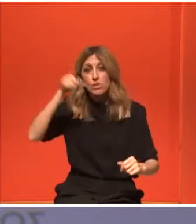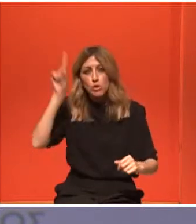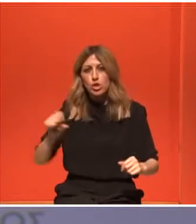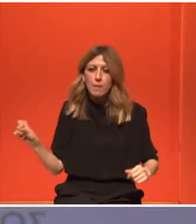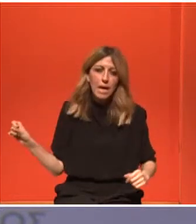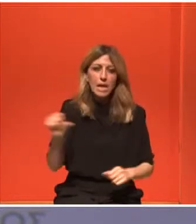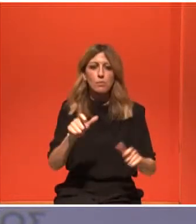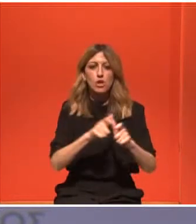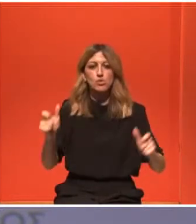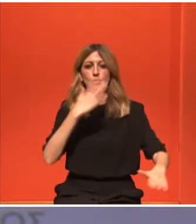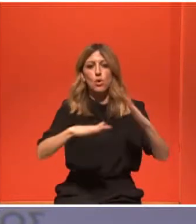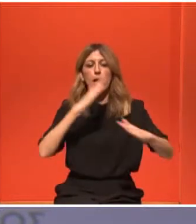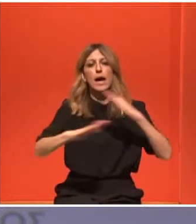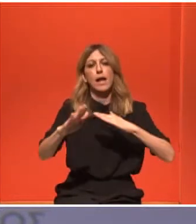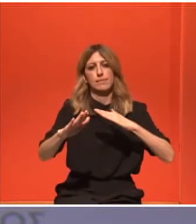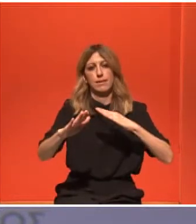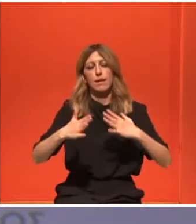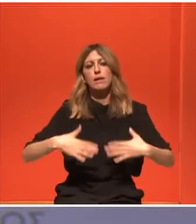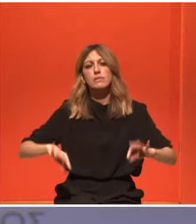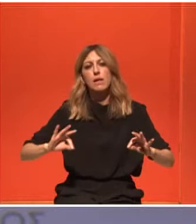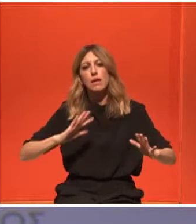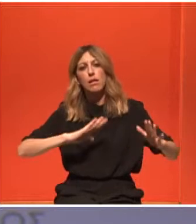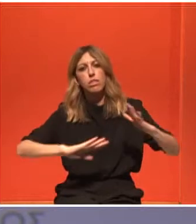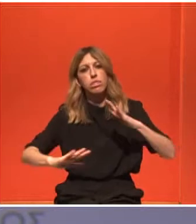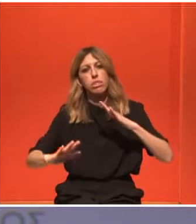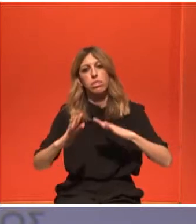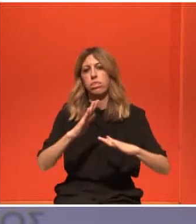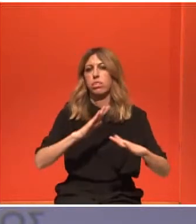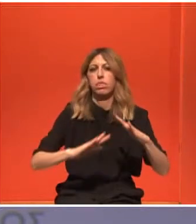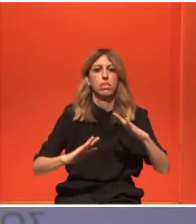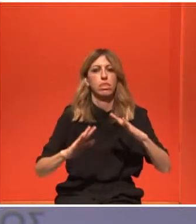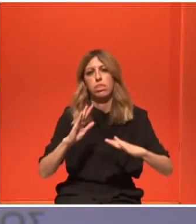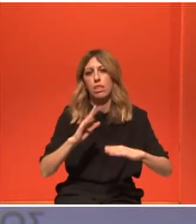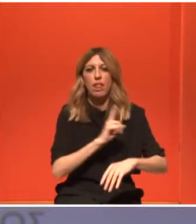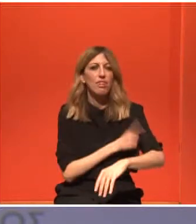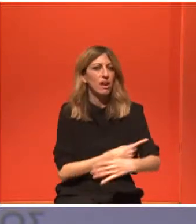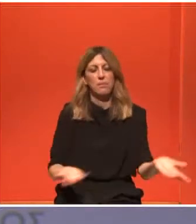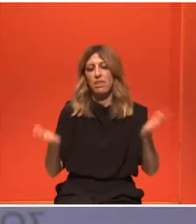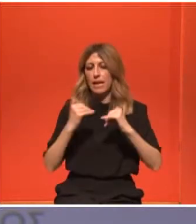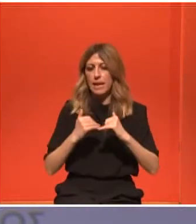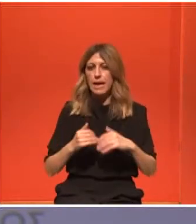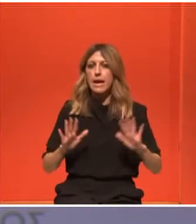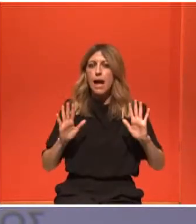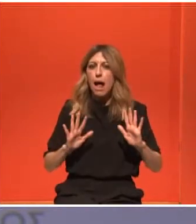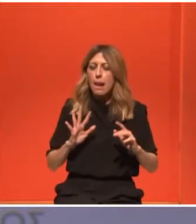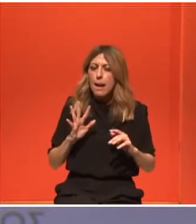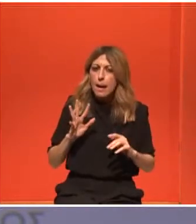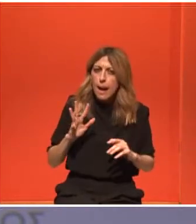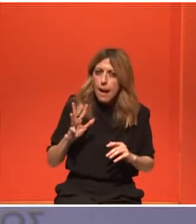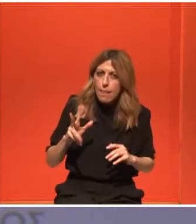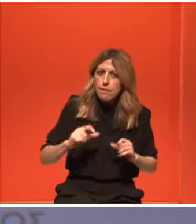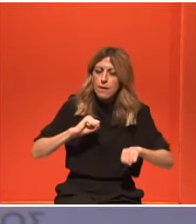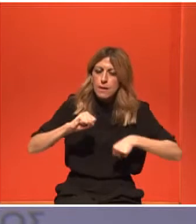άρεσα και έκανα τις κινήσεις χωρίς δύναμη και ταχύτητα και σιγά σιγά, μέρα με τη μέρα προσπαθούσα να δυναμώνω και από λίγο.